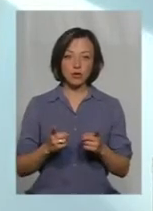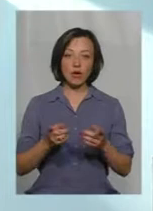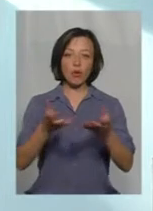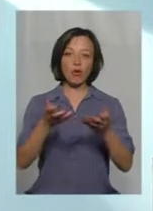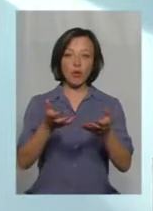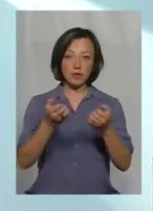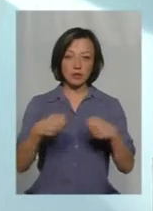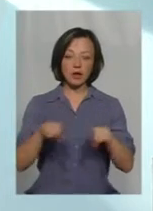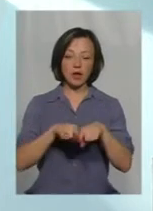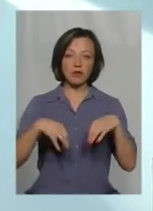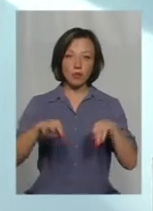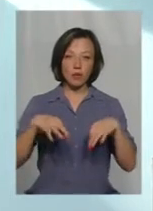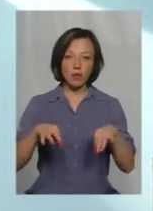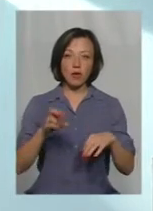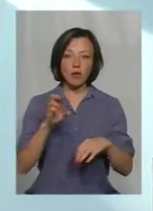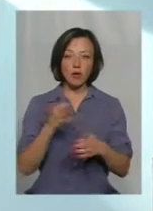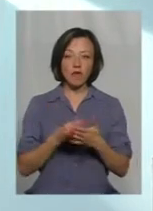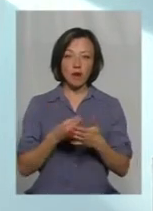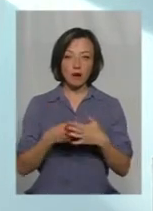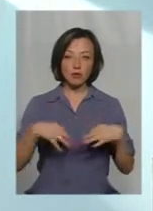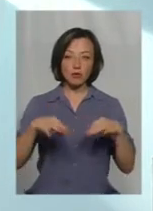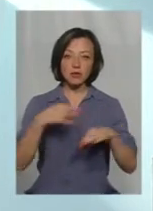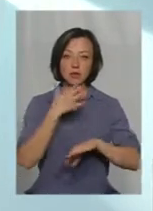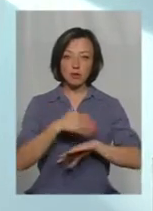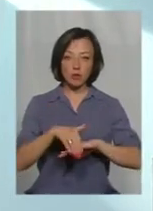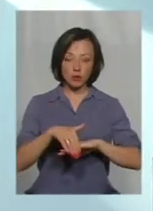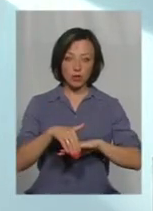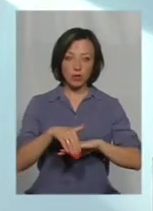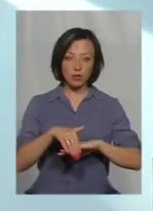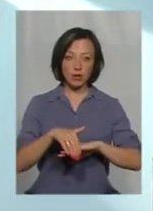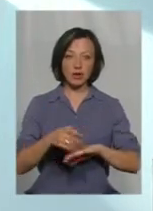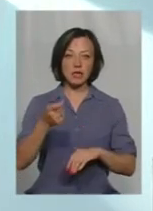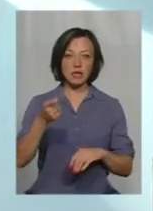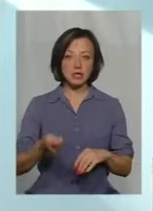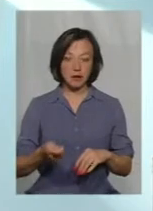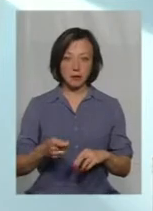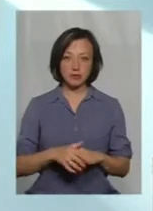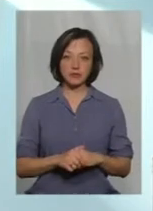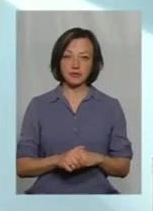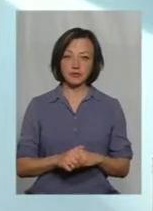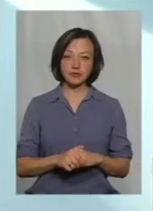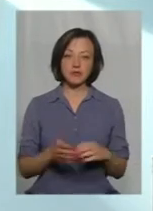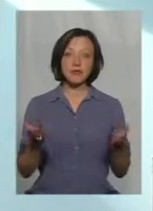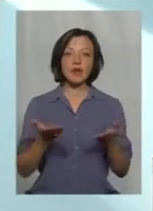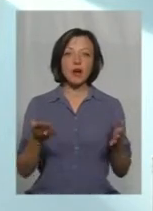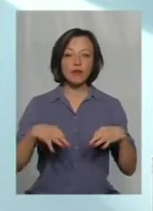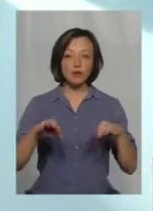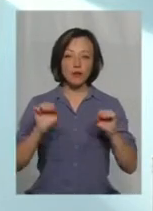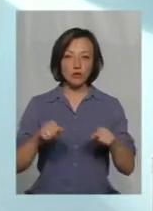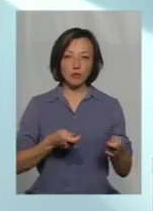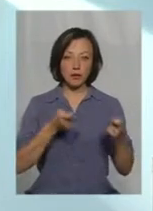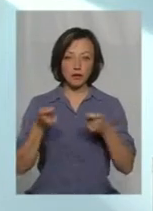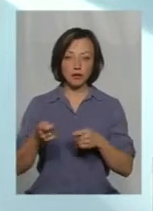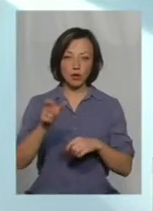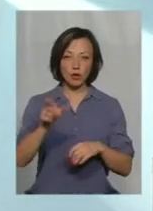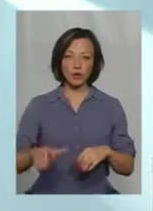отримують такі автомобілі, тому що вартість такого автомобіля за кордоном досить низька. Який автомобіль можуть привезти